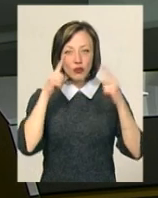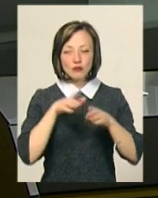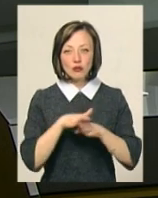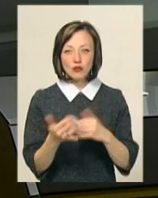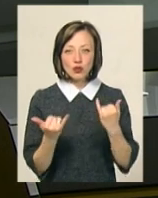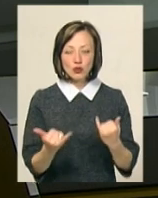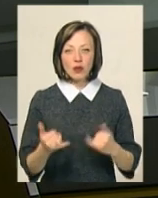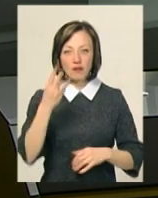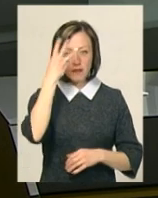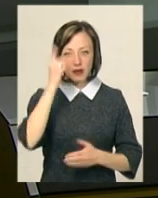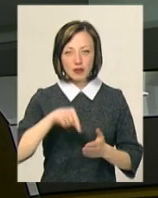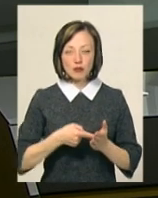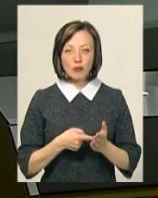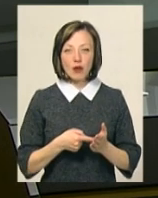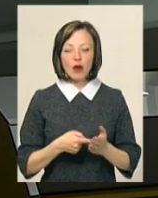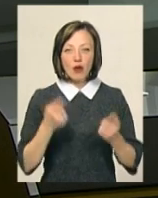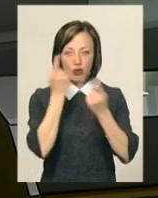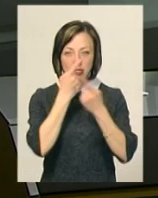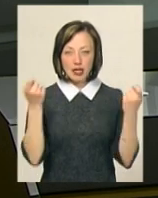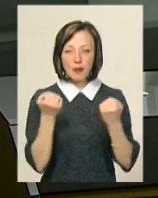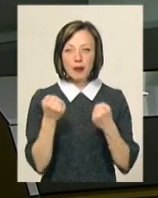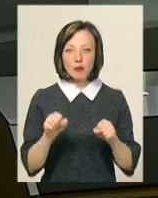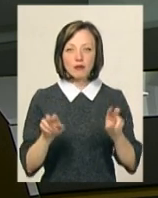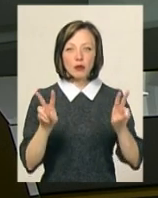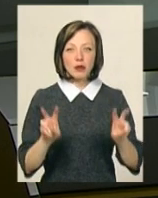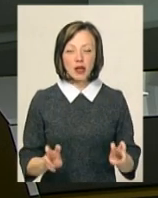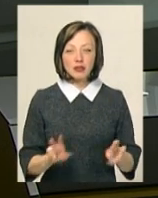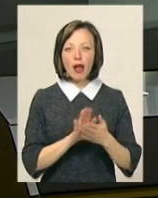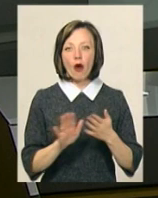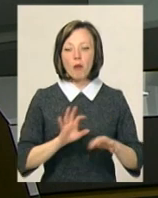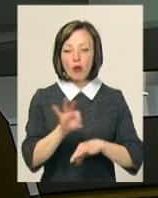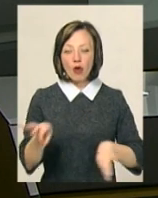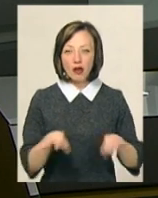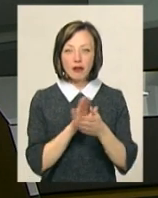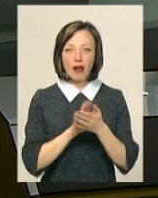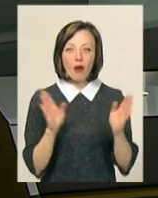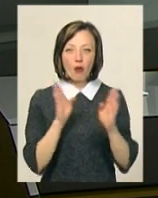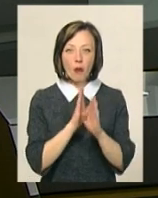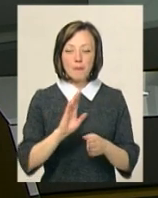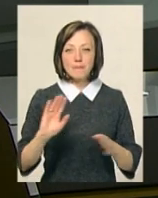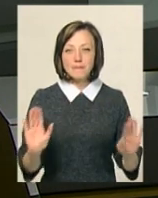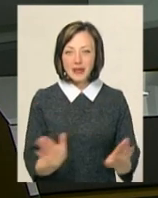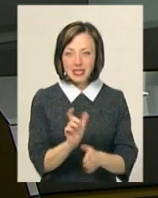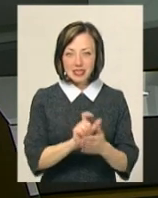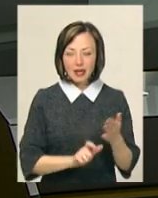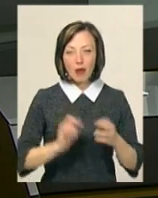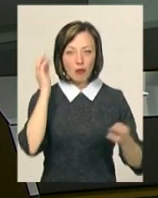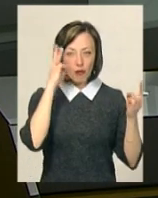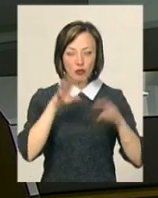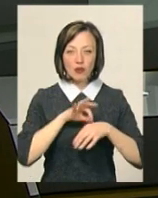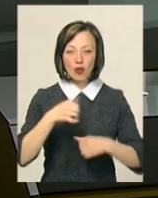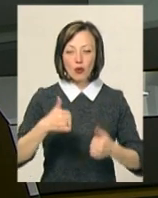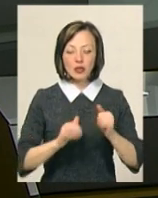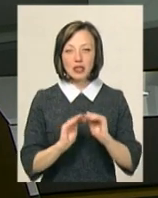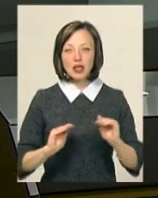сьогодні в обласному центрі. На ньому оголосили переможців у номінаціях «Екопроект», «Екопісня» та «Екомода». А також провели конкурс